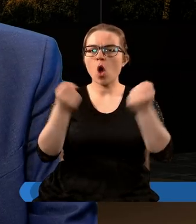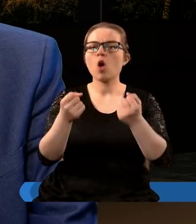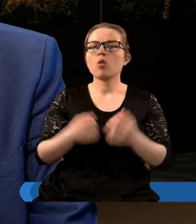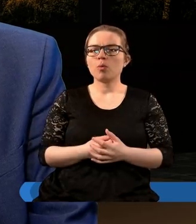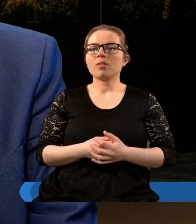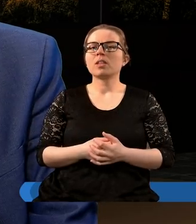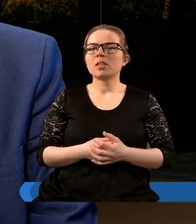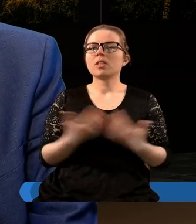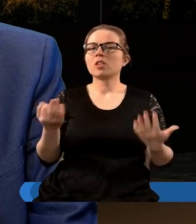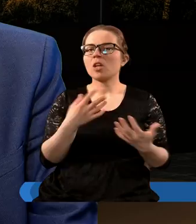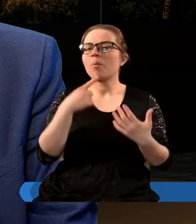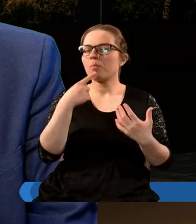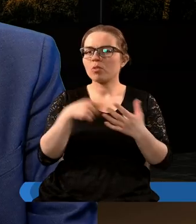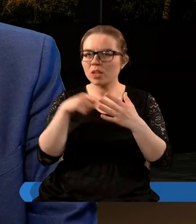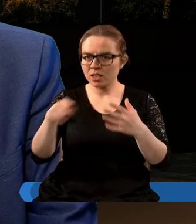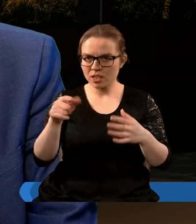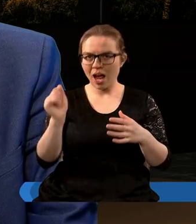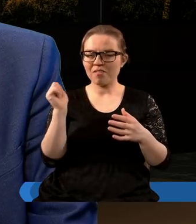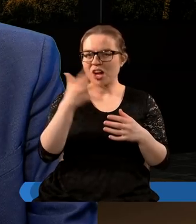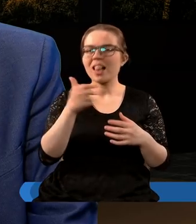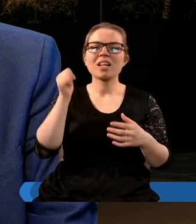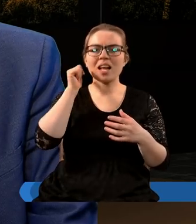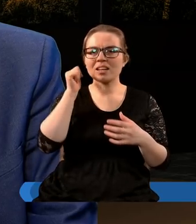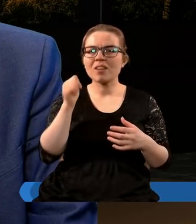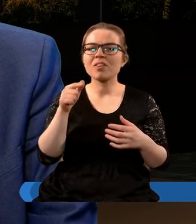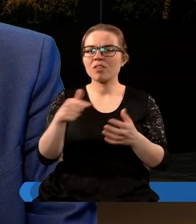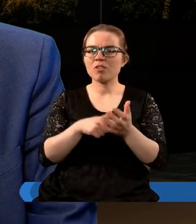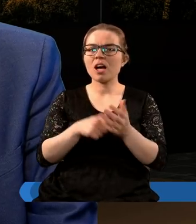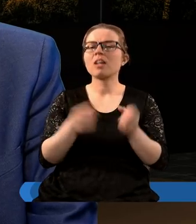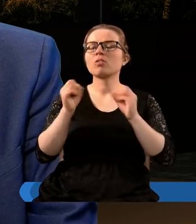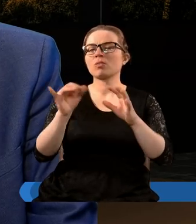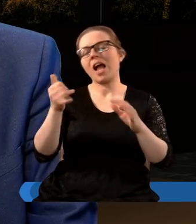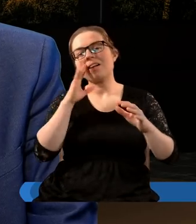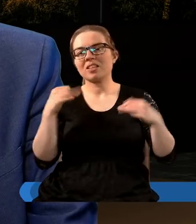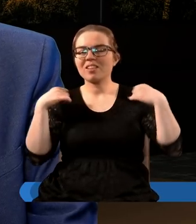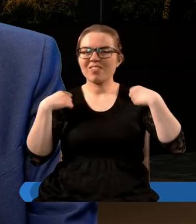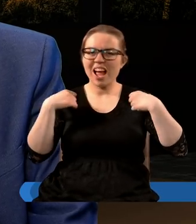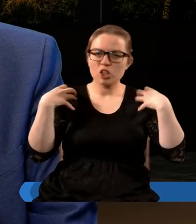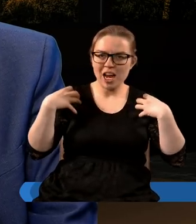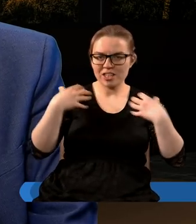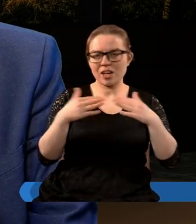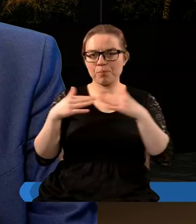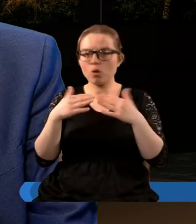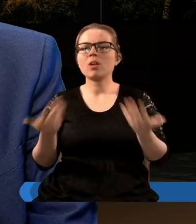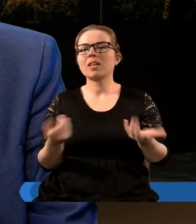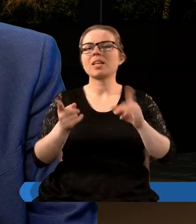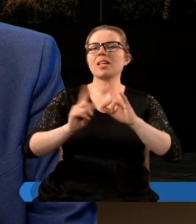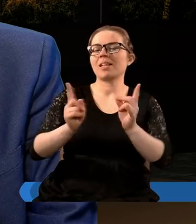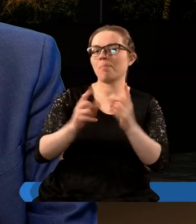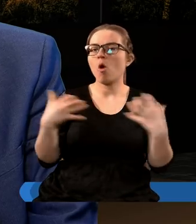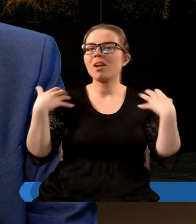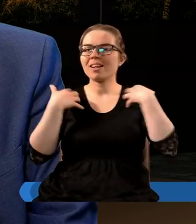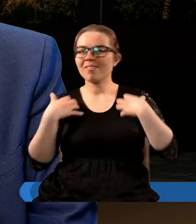Tu trzeba powiedzieć, że ta właśnie wszeteczna niewiasta dosiada jakiegoś zwierzęcia. Symbol